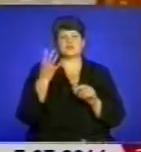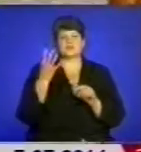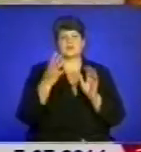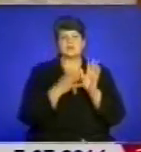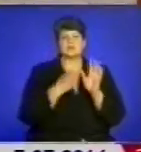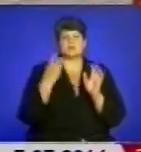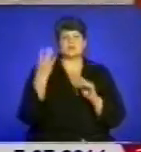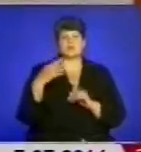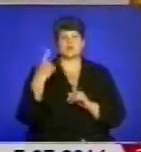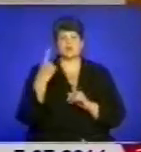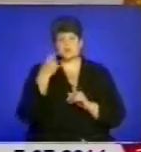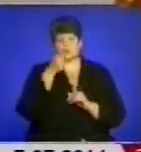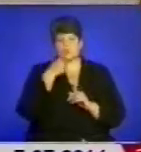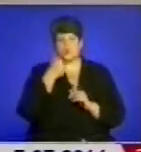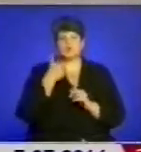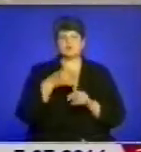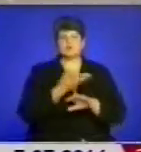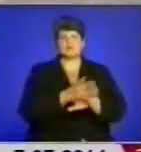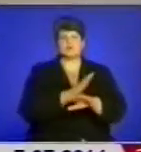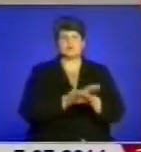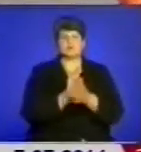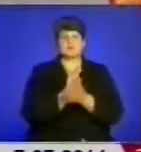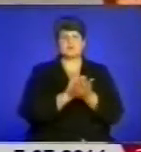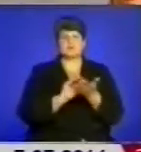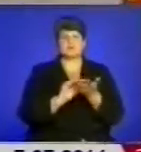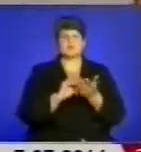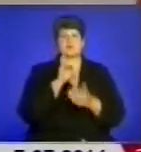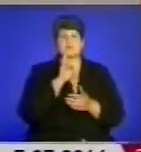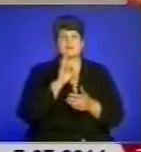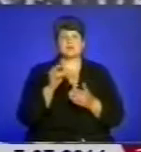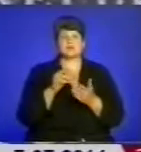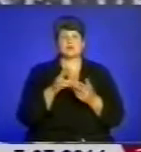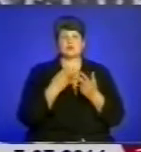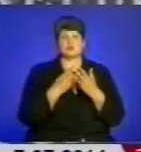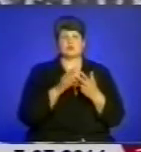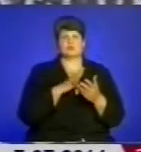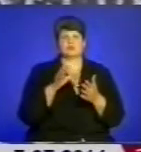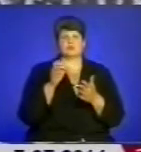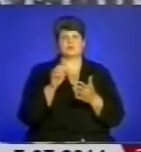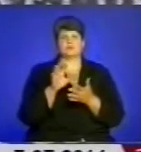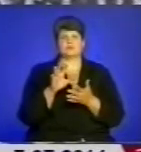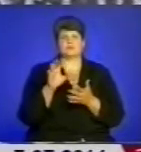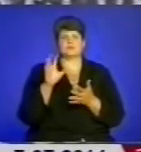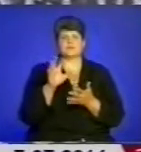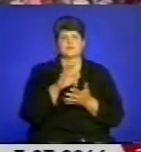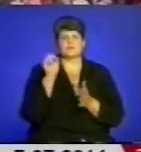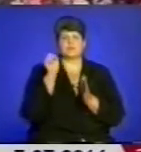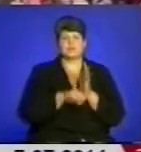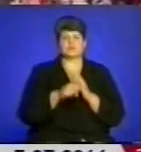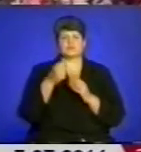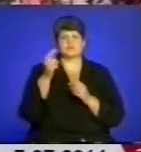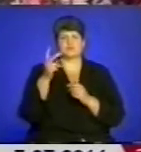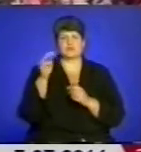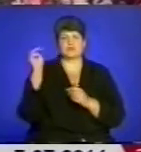газета «Краківські вісті» повідомила, що у Кременецькій тюрмі було закатовано півтори тисячі українців. Така доля спіткала